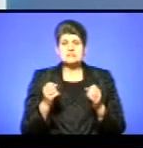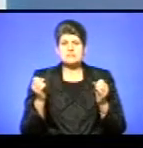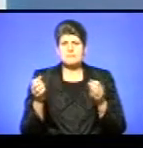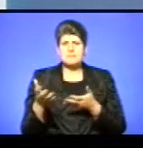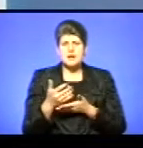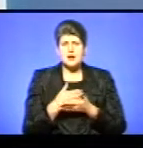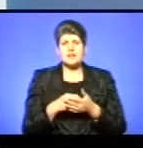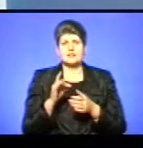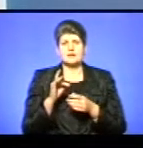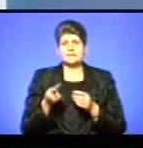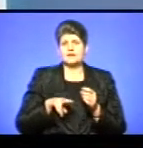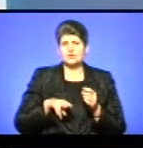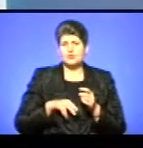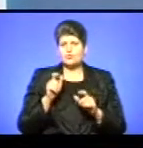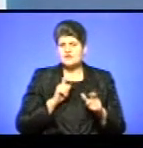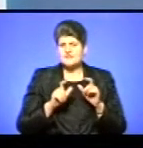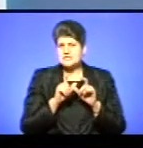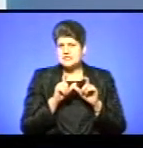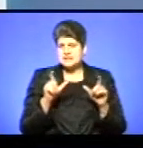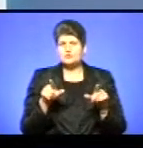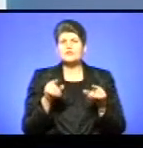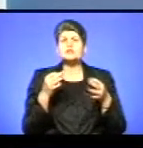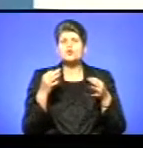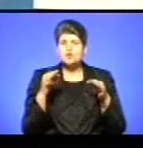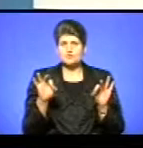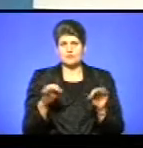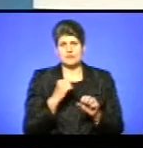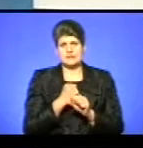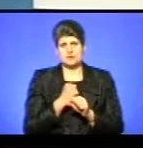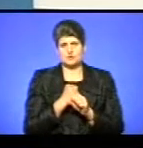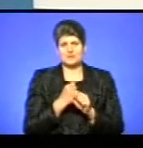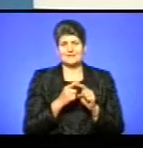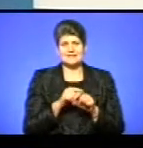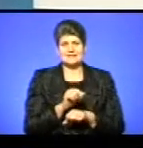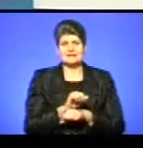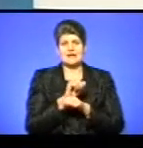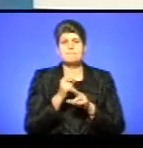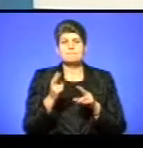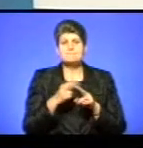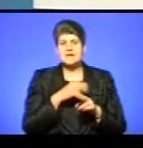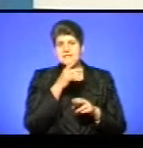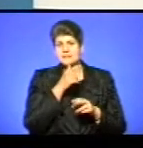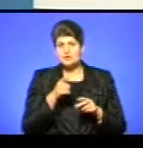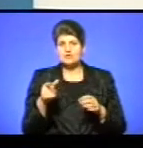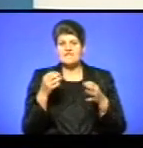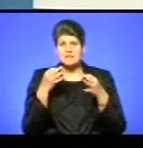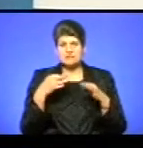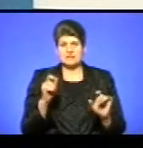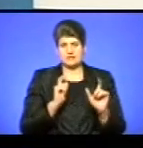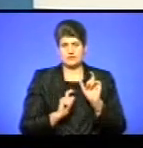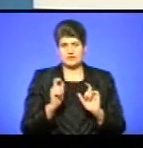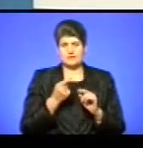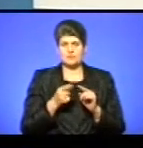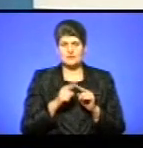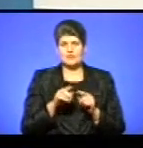пам'ятаю, ректорів університетів, для того, щоб вони дозволили зробити цей страйк безстроковим, щоб вони відпустили студентів, тому що це був